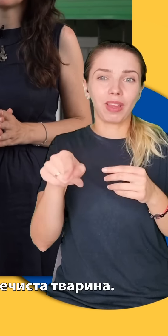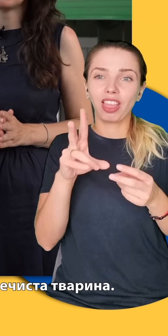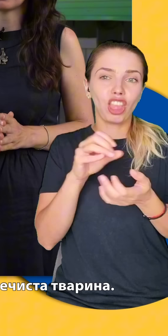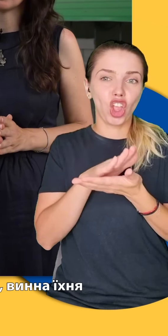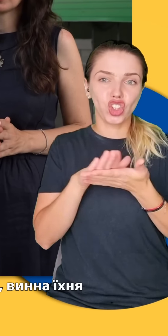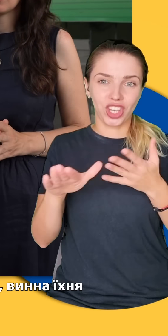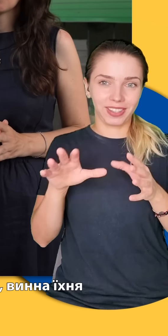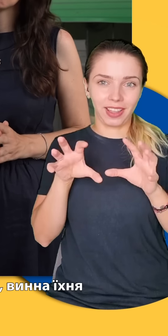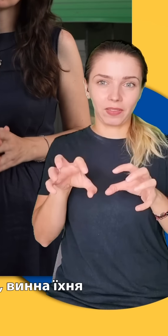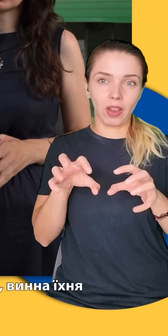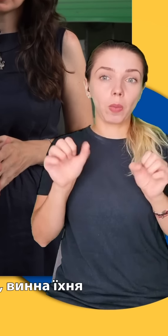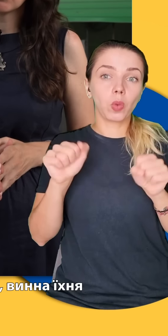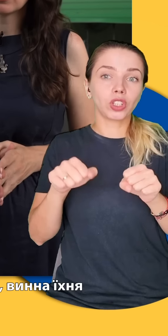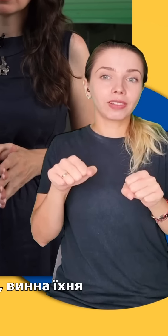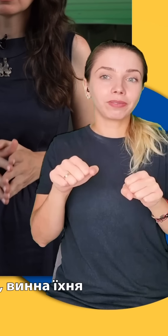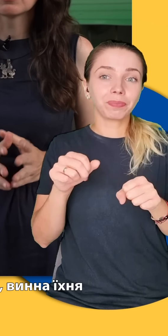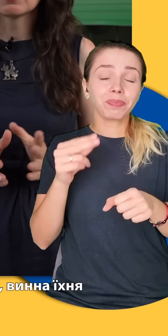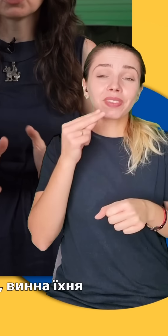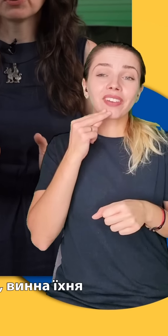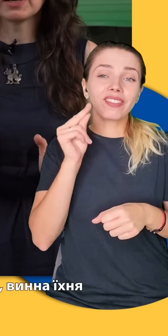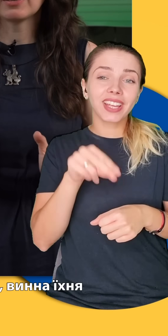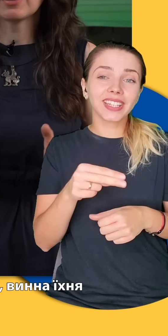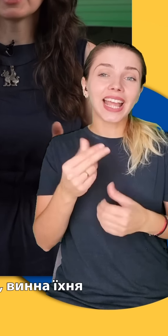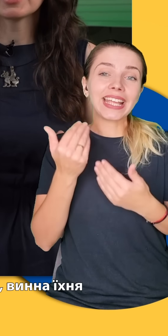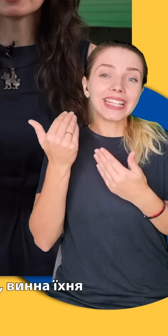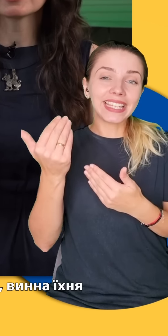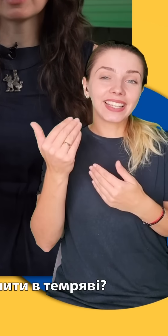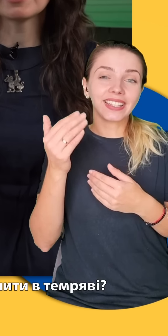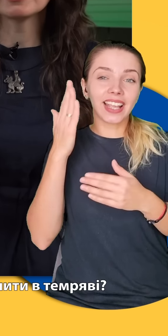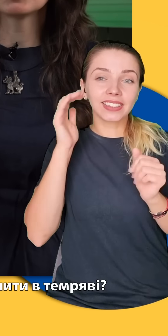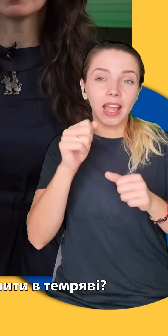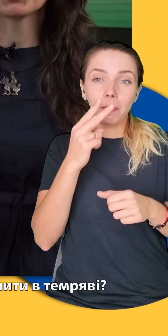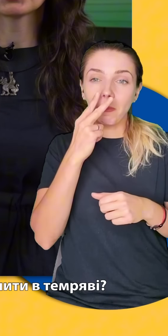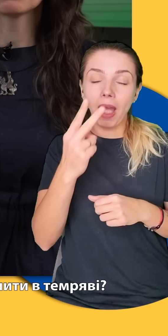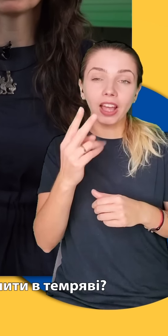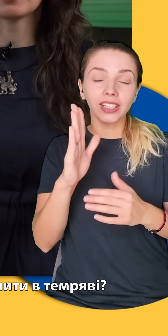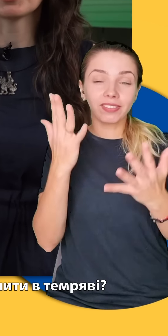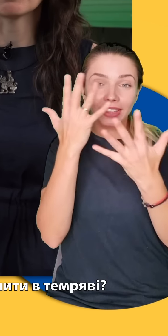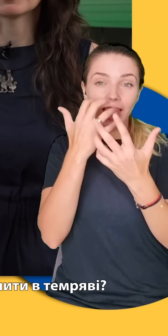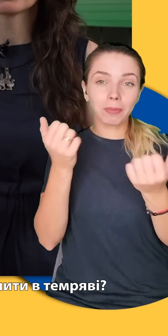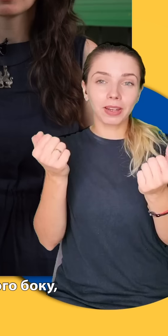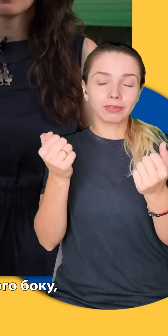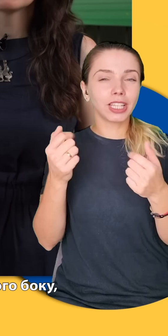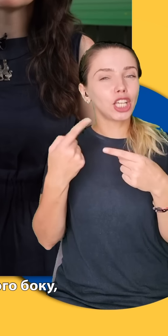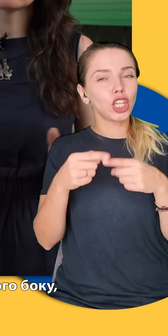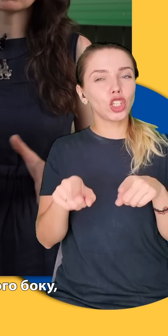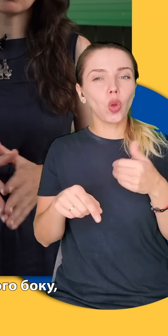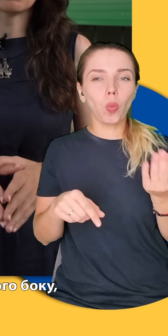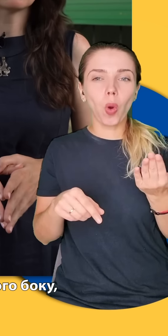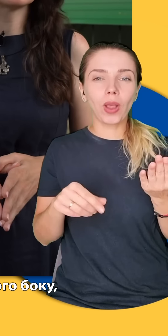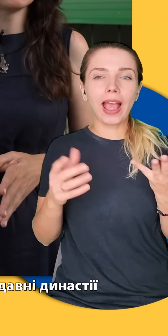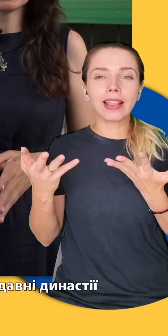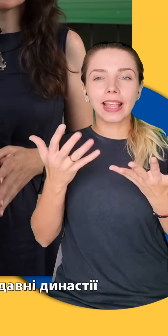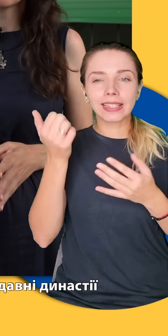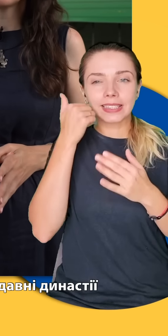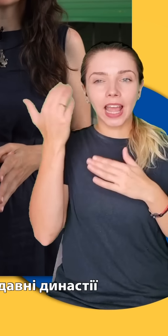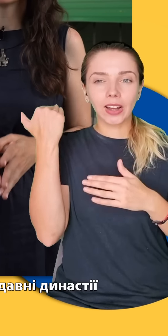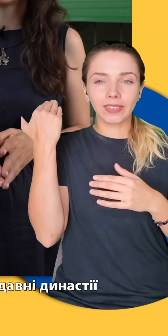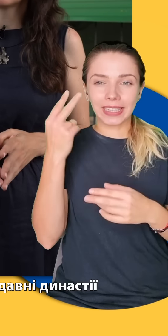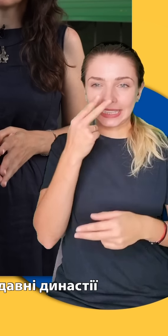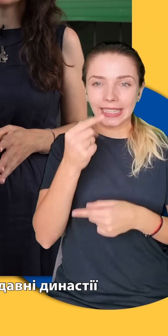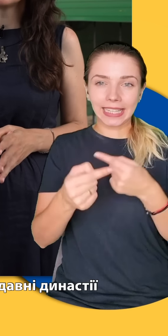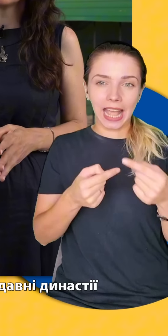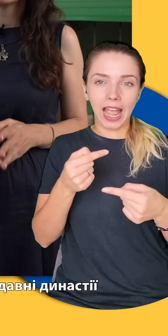нечиста тварина. Можливо, винна їхня здатність бачити в темряві. З іншого боку, деякі